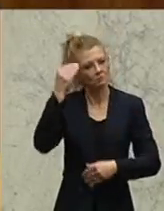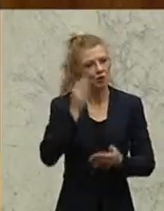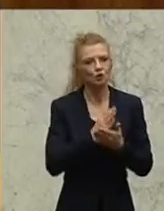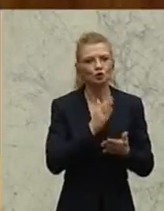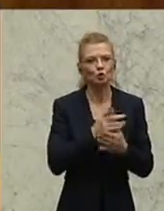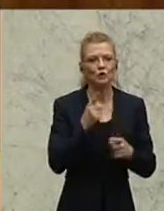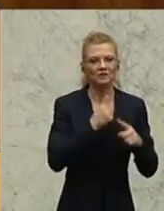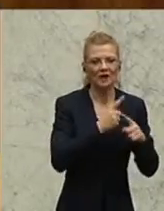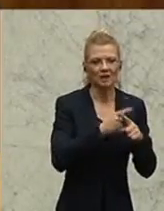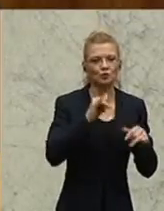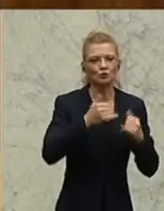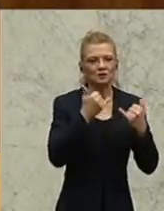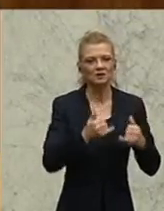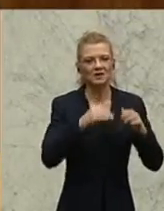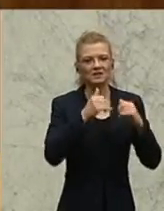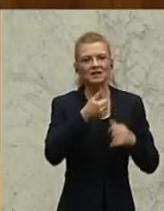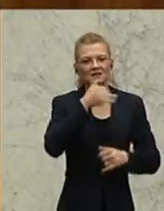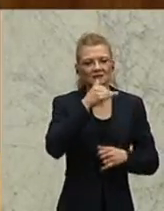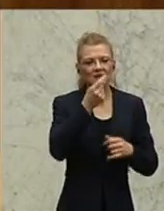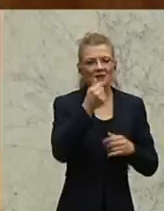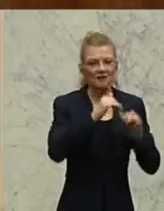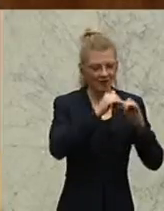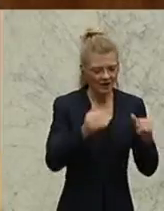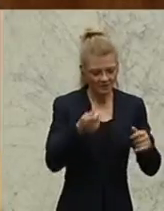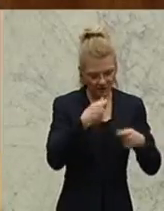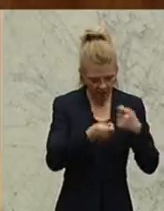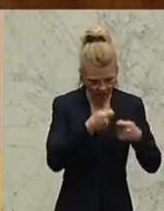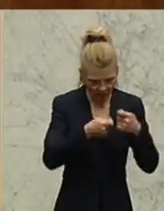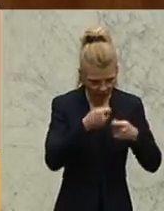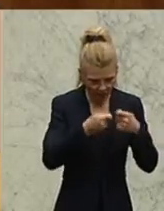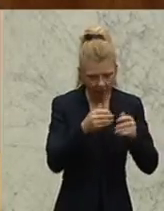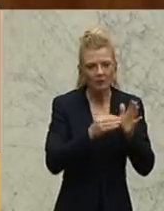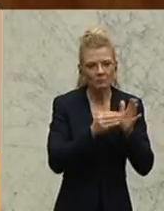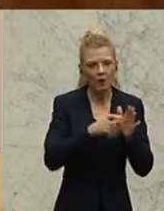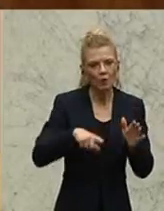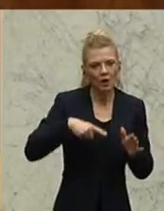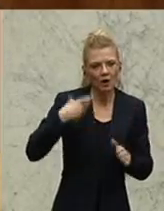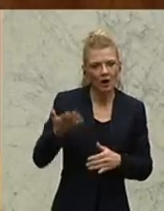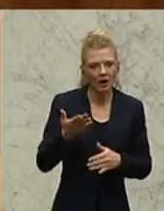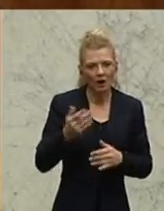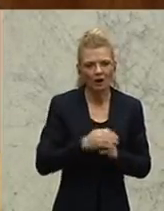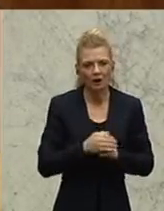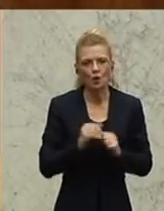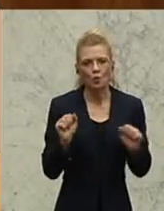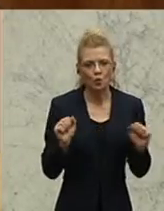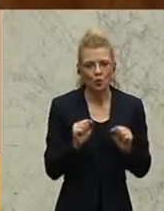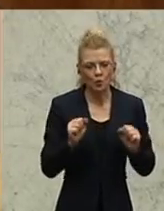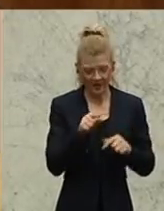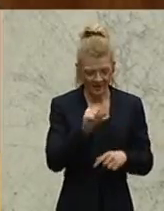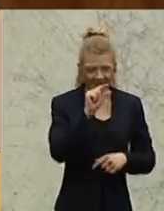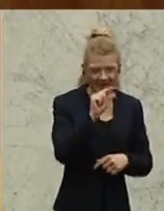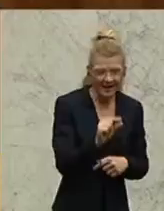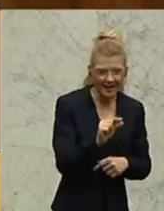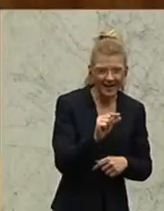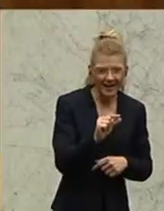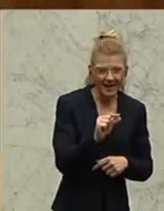müssen jetzt das Trinkgeld extra eingeben. Das dauert extrem lange. Das ist ein bürokratischer Aufwand. Hier werden die kleinen, redlichen, und klein